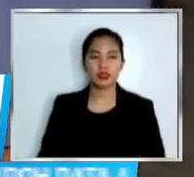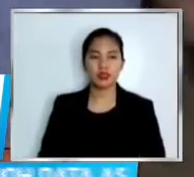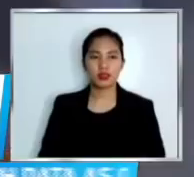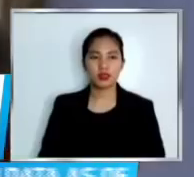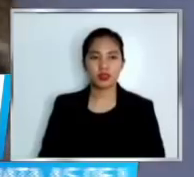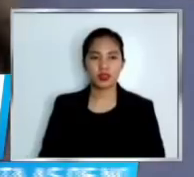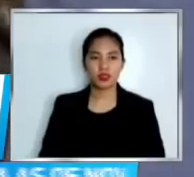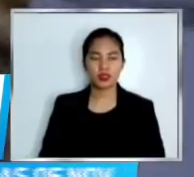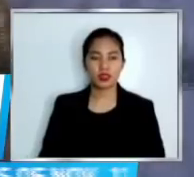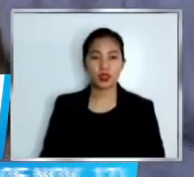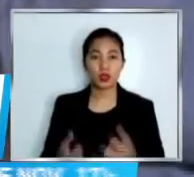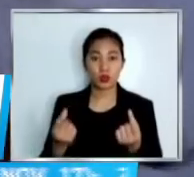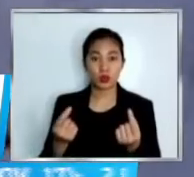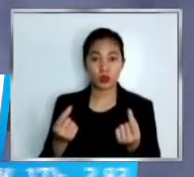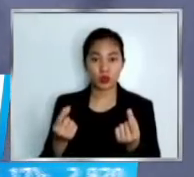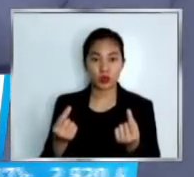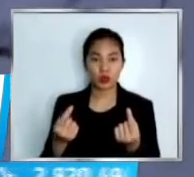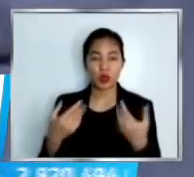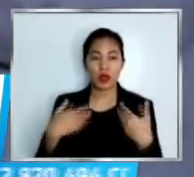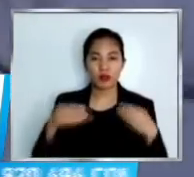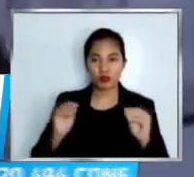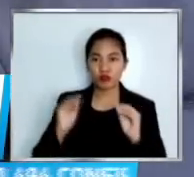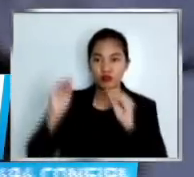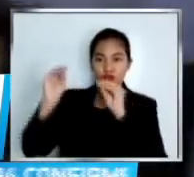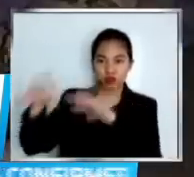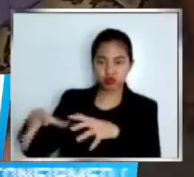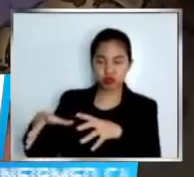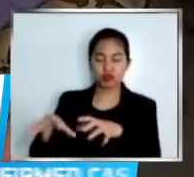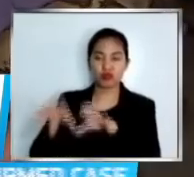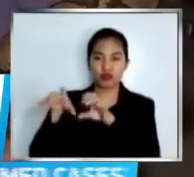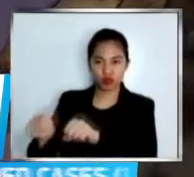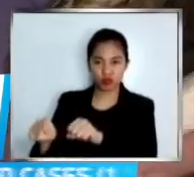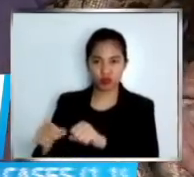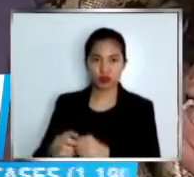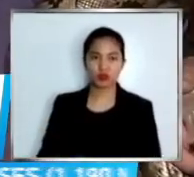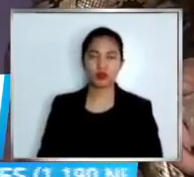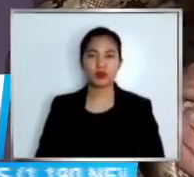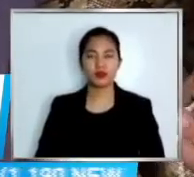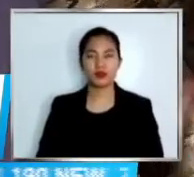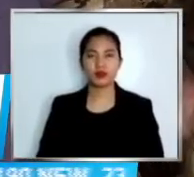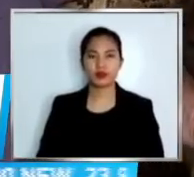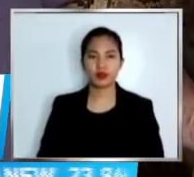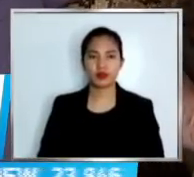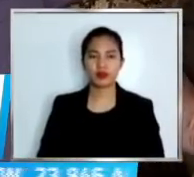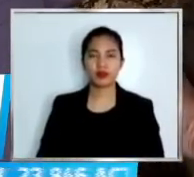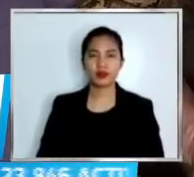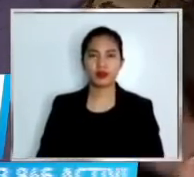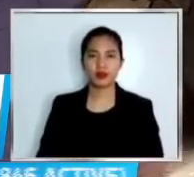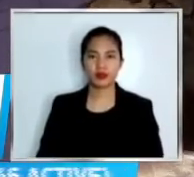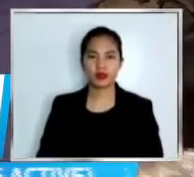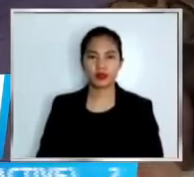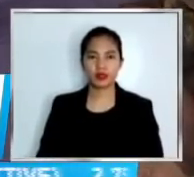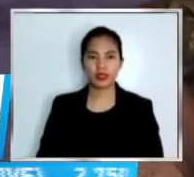pamamagitan ng trash trap. Nasilo po namin kasi na-corner po siya doon sa ginawang net ng